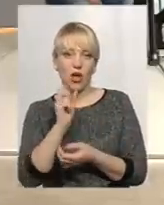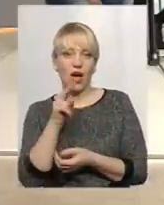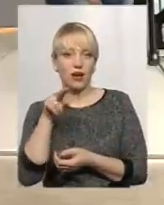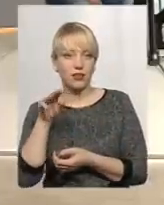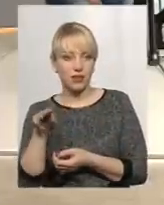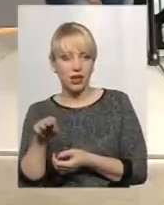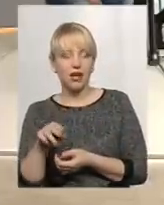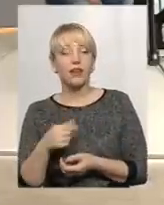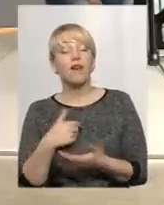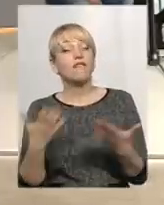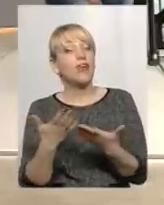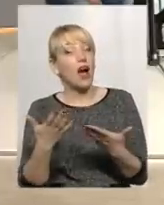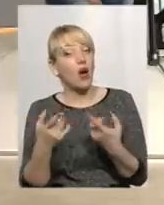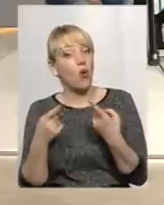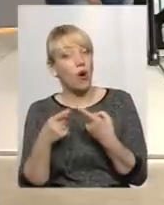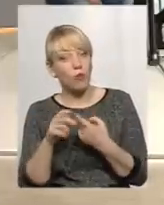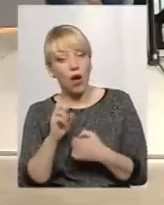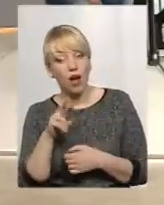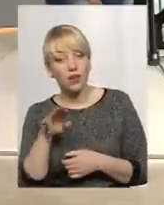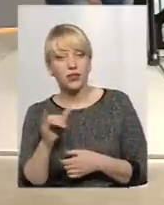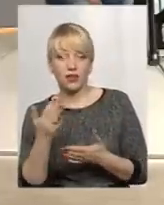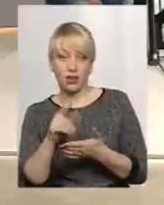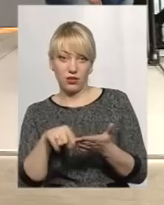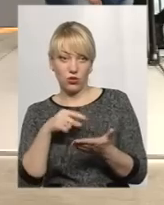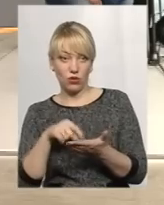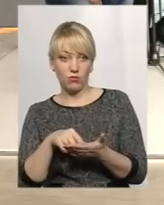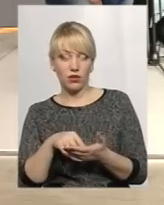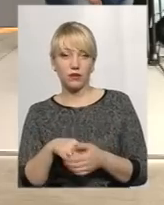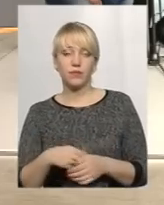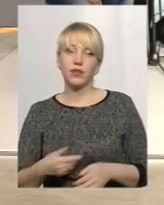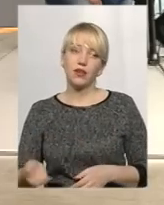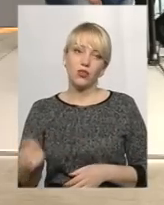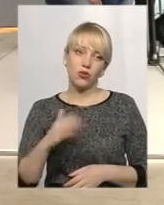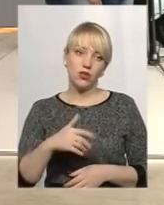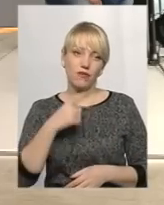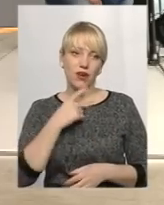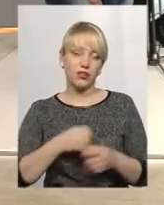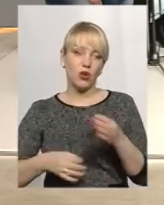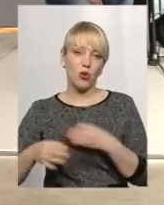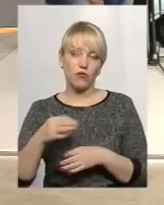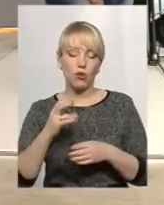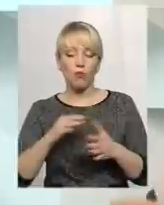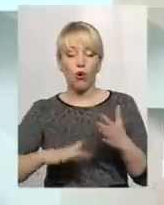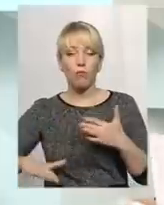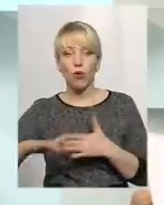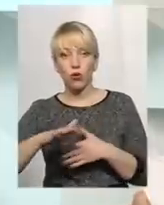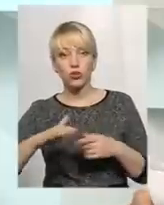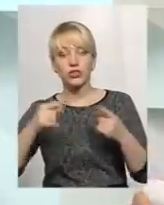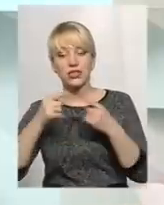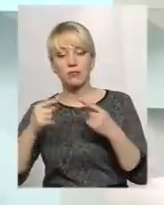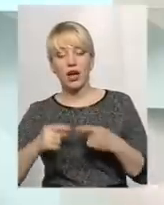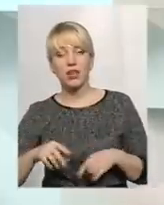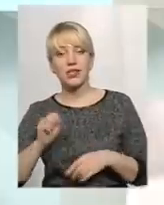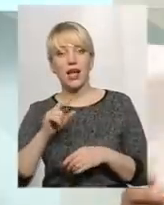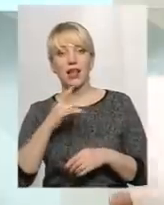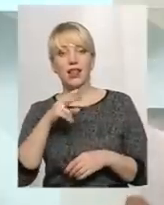По площі збігається, але... якому акті? За які номери? Ну, я договорюю, тоді будемо дискутувати. Це ж маразм. По площі збігається, але насправді територія інша.